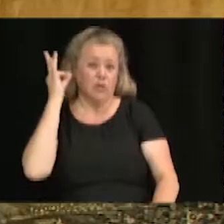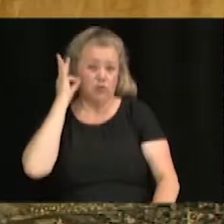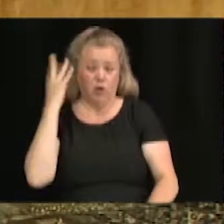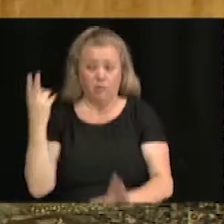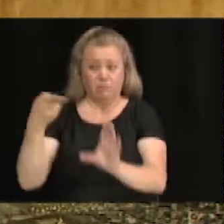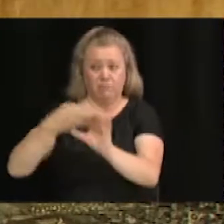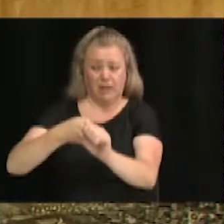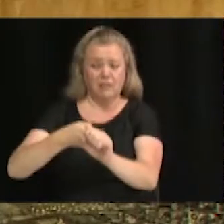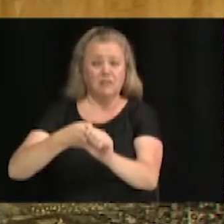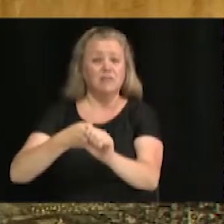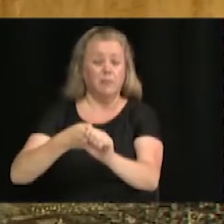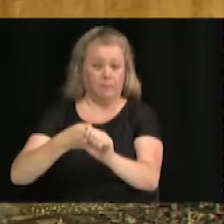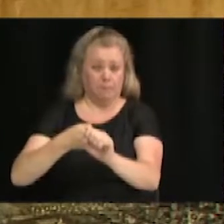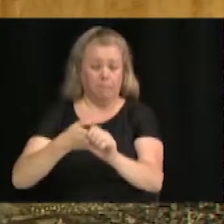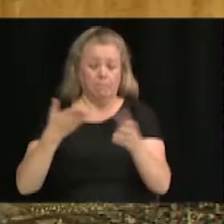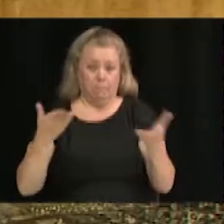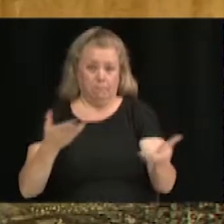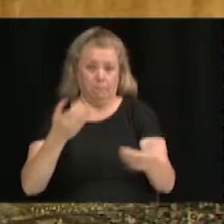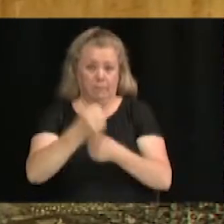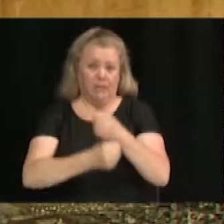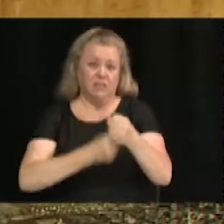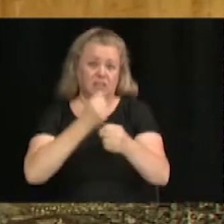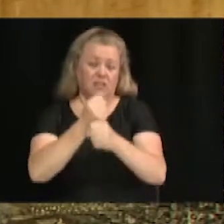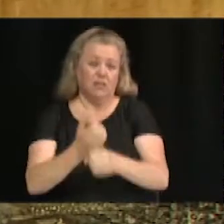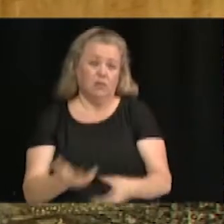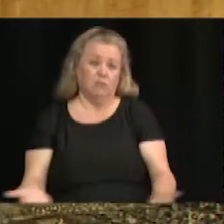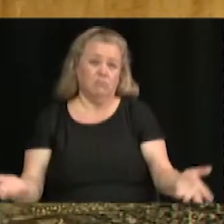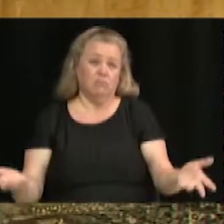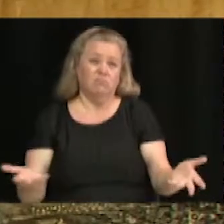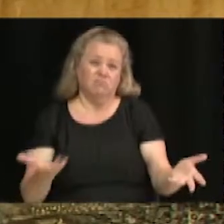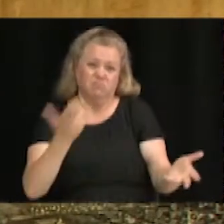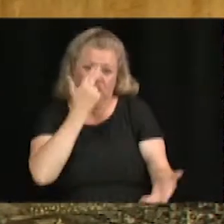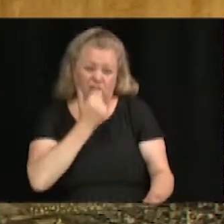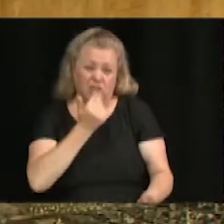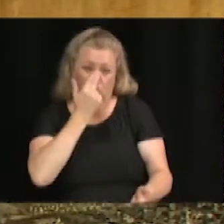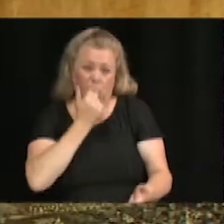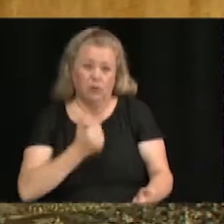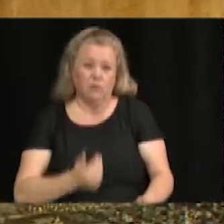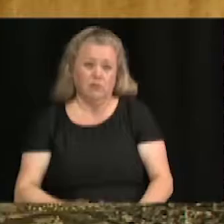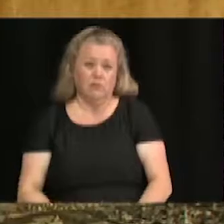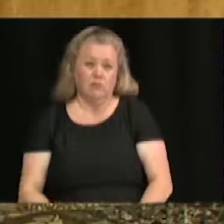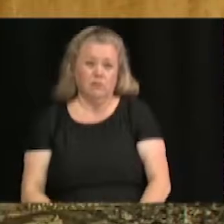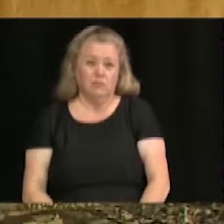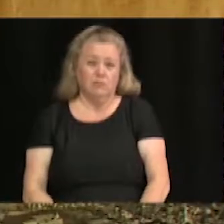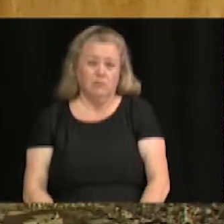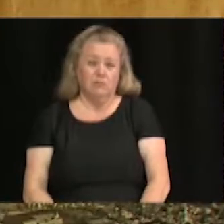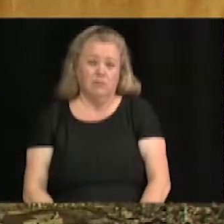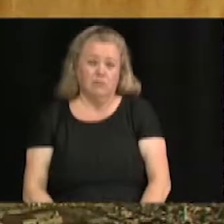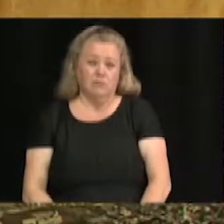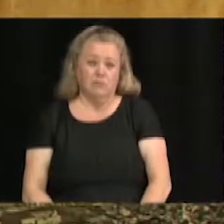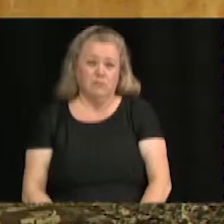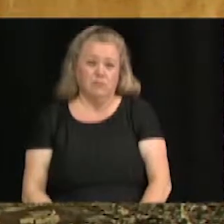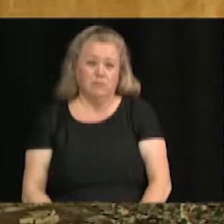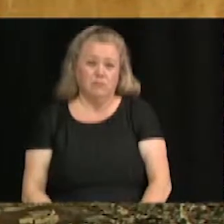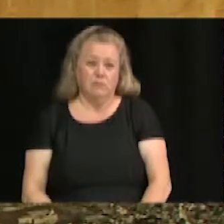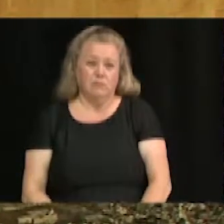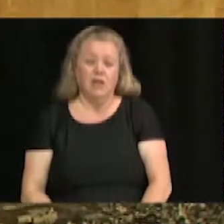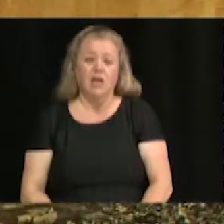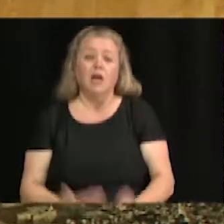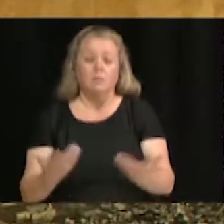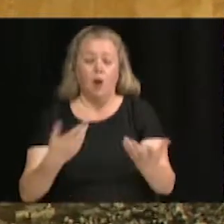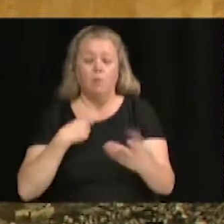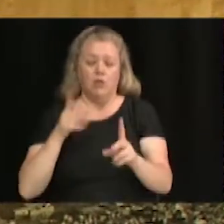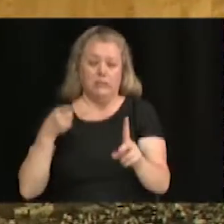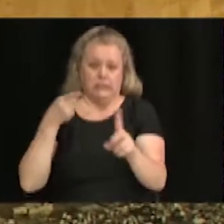fait partie de cette île, cette année. C'est drôle que ça paraisse, mais en tout cas, je vais y aller directement au point que je voulais les deux questions.